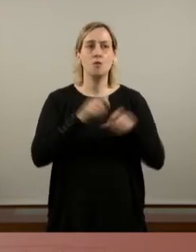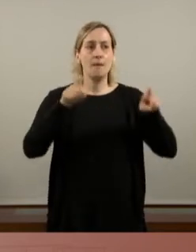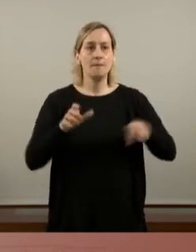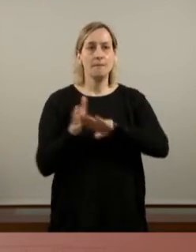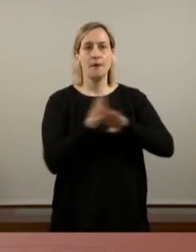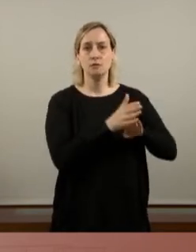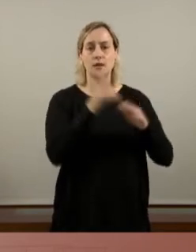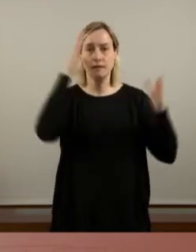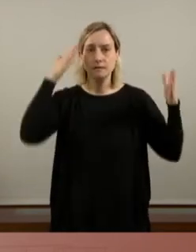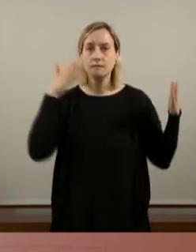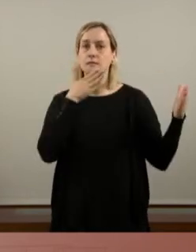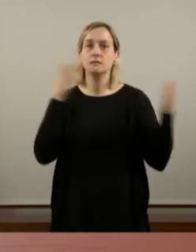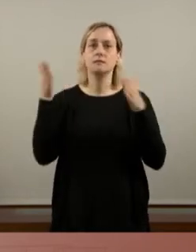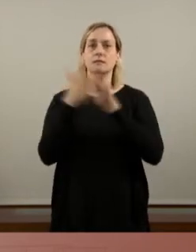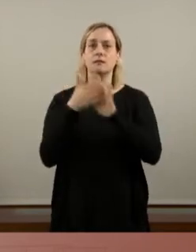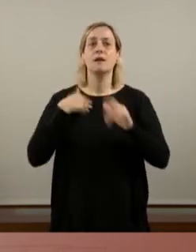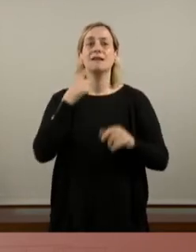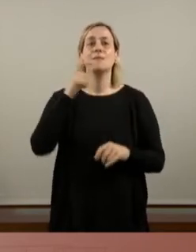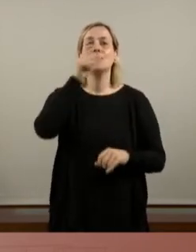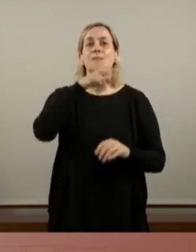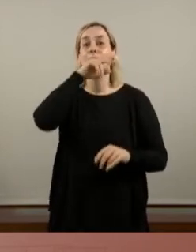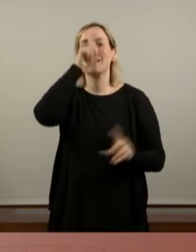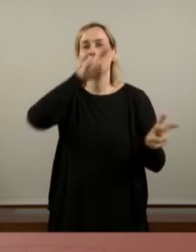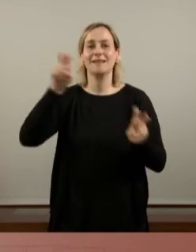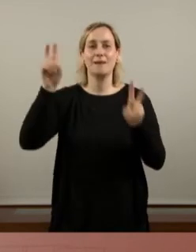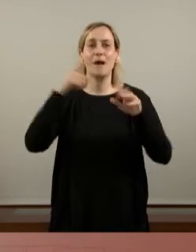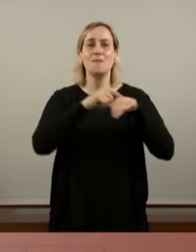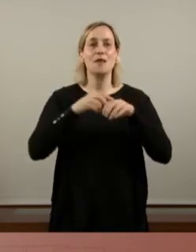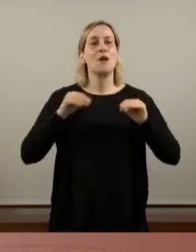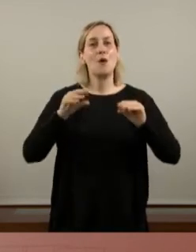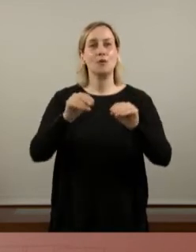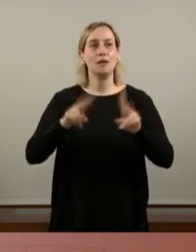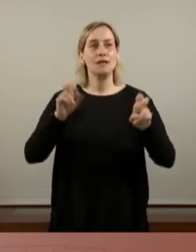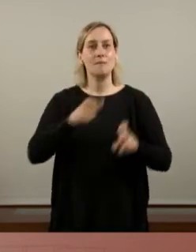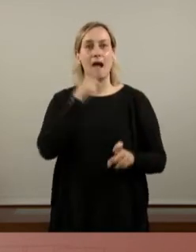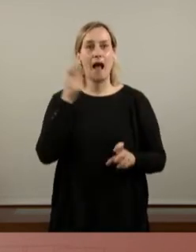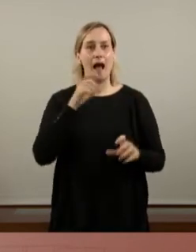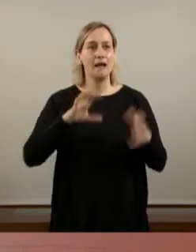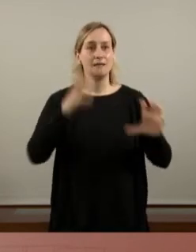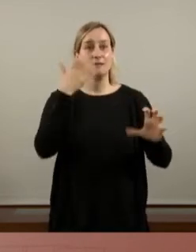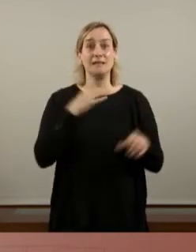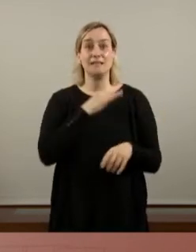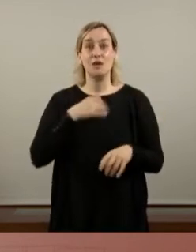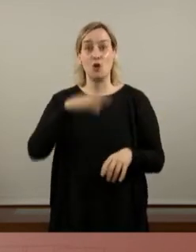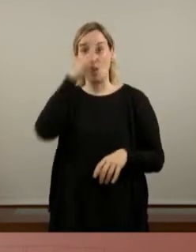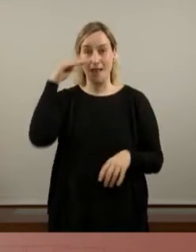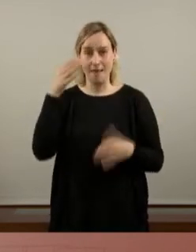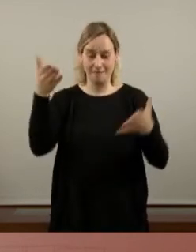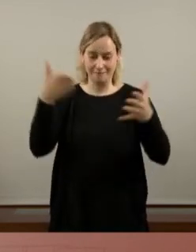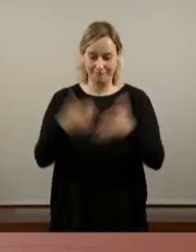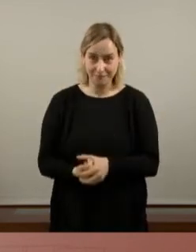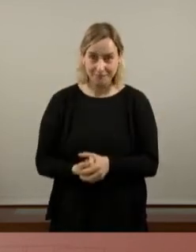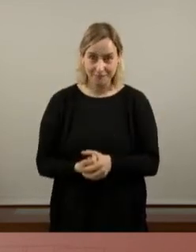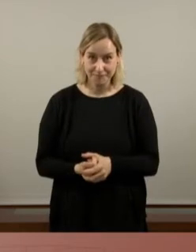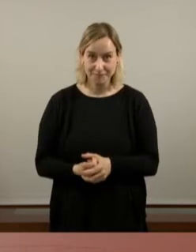qui parla de la política útil o qui s'escandalitza amb els antisistema. Senyor Illa, ja sabem que vostès,